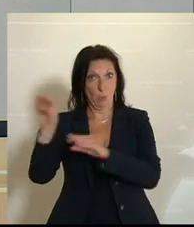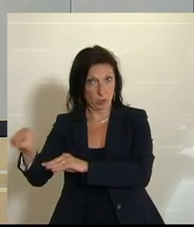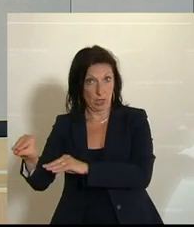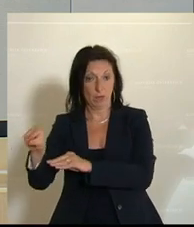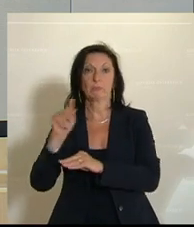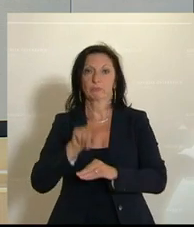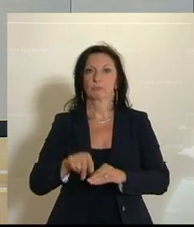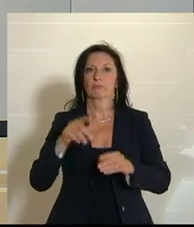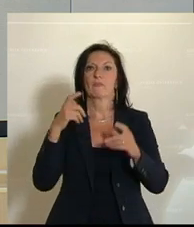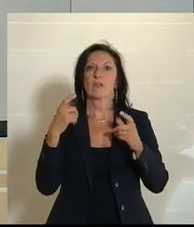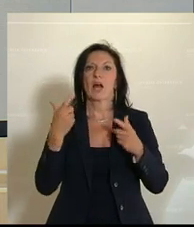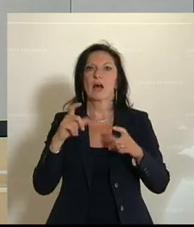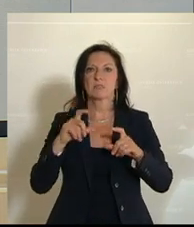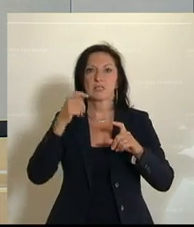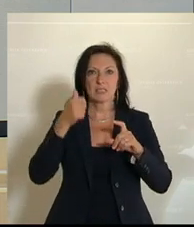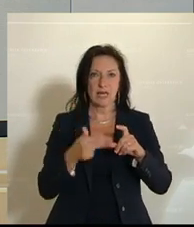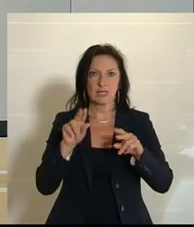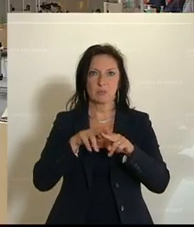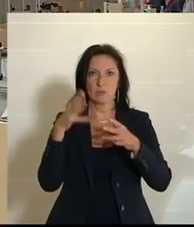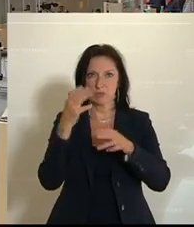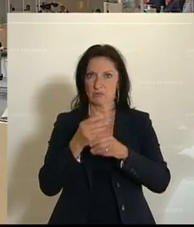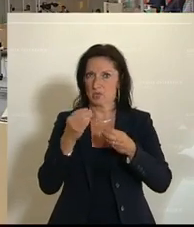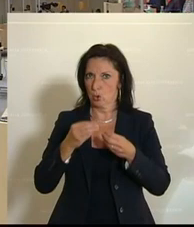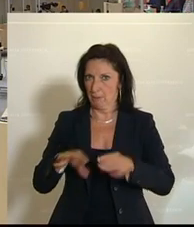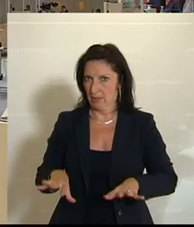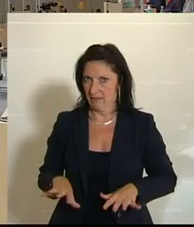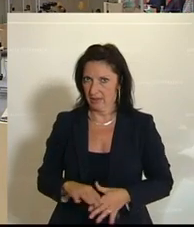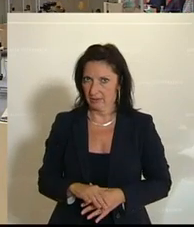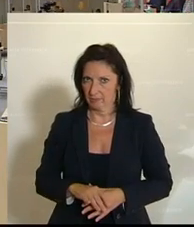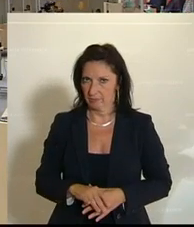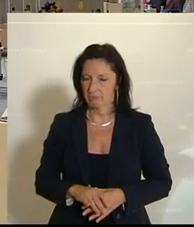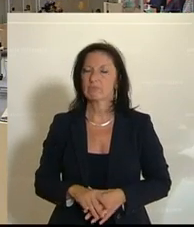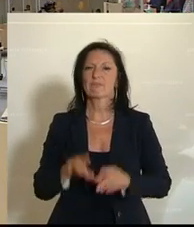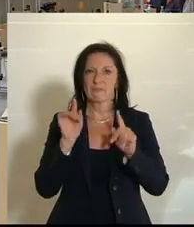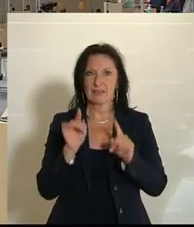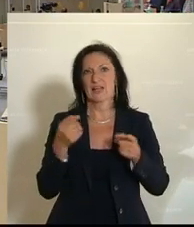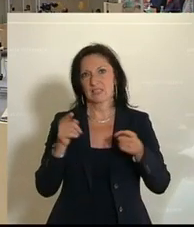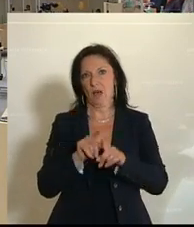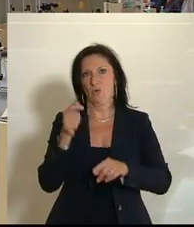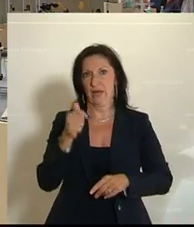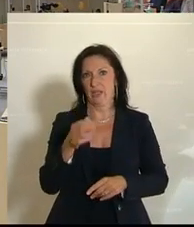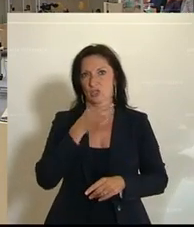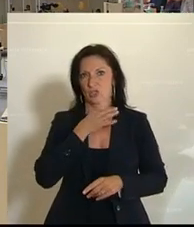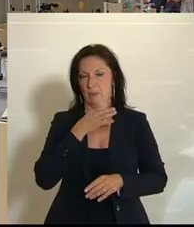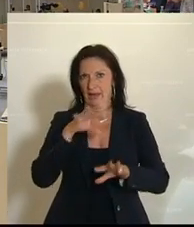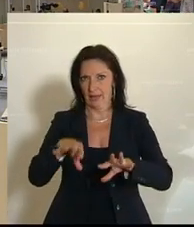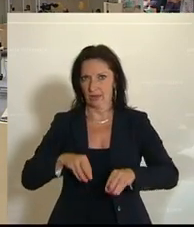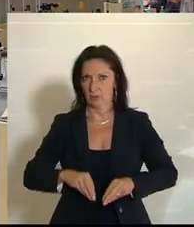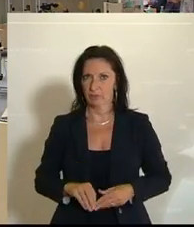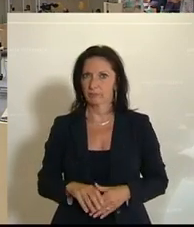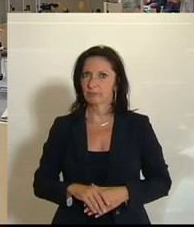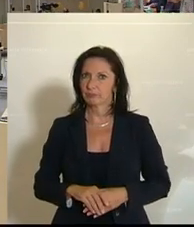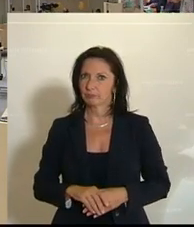Absatz 1 Bundesverfassungsgesetz die Genehmigung zu erteilen. Auch das ist einstimmig so angenommen.